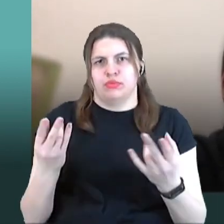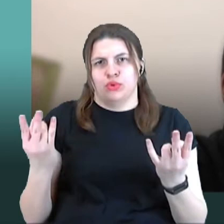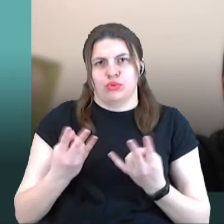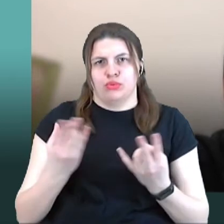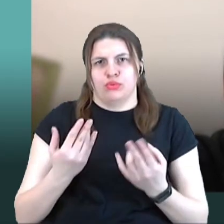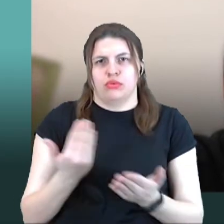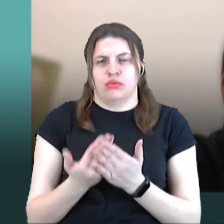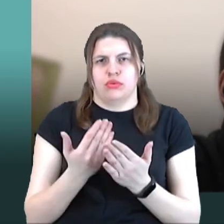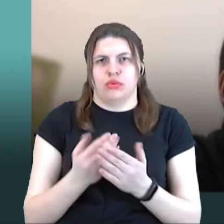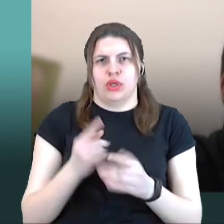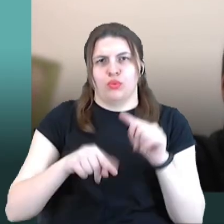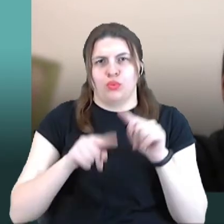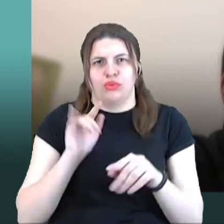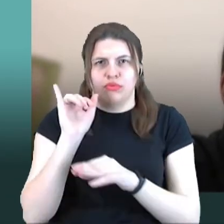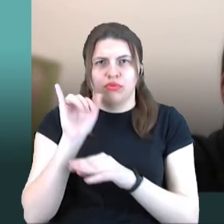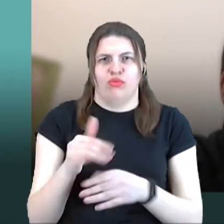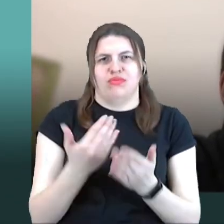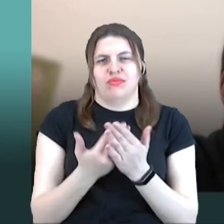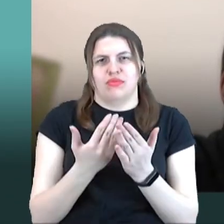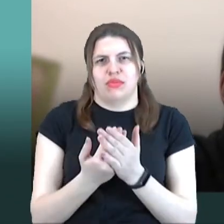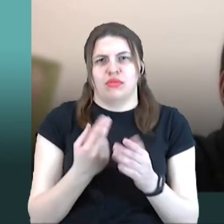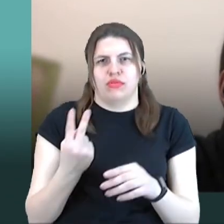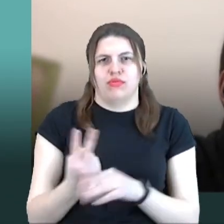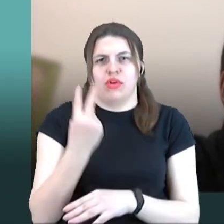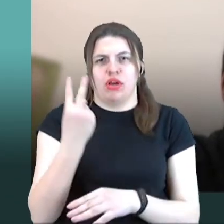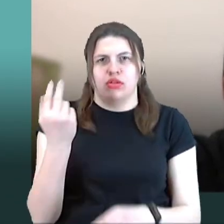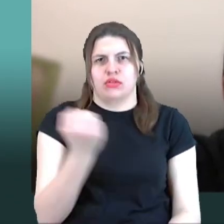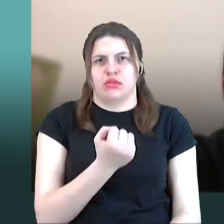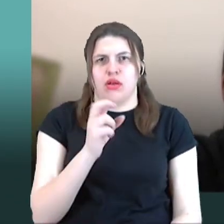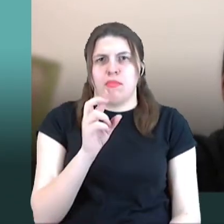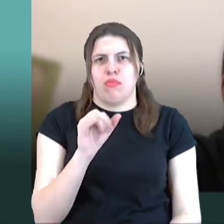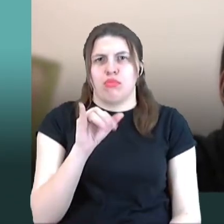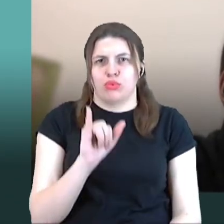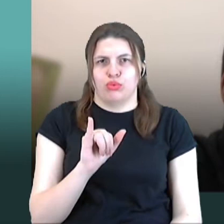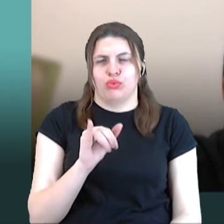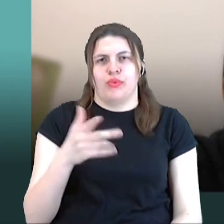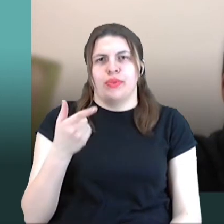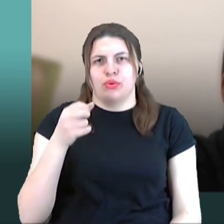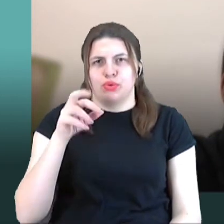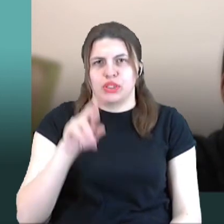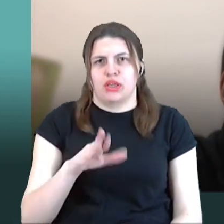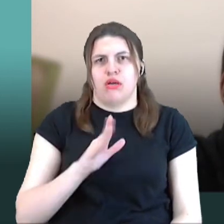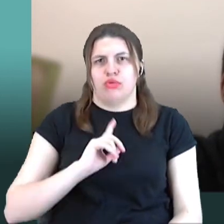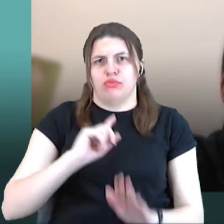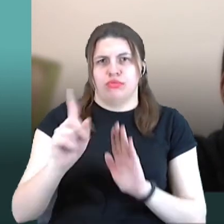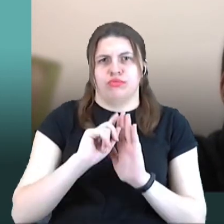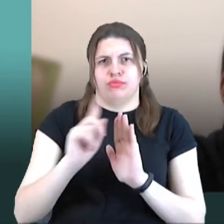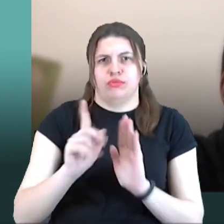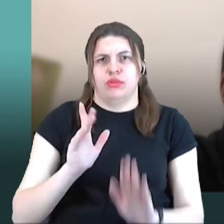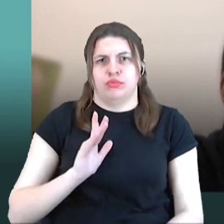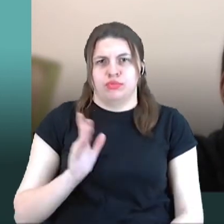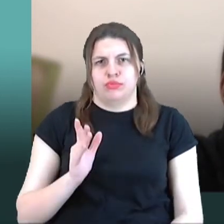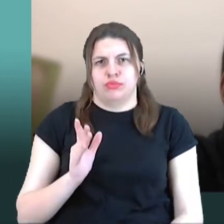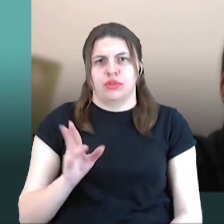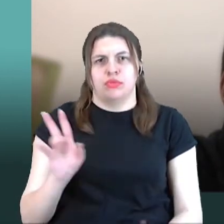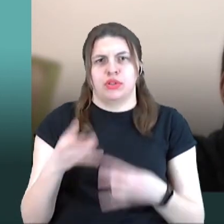Як і пам'ятаю, було 2 рейси на тиждень, до Баку був рейс, до Грузії був рейс. Вони потребують, потребують. Їм не потрібно